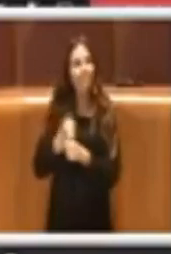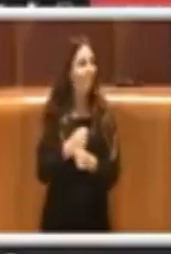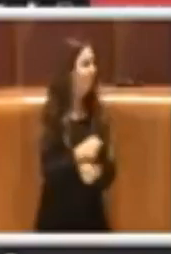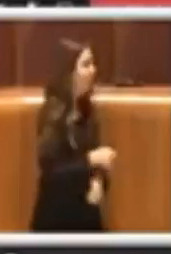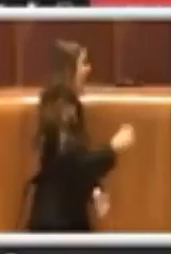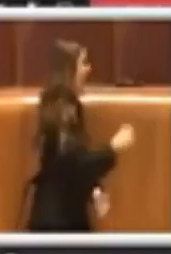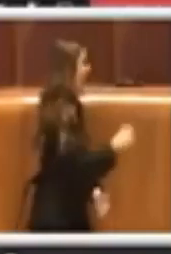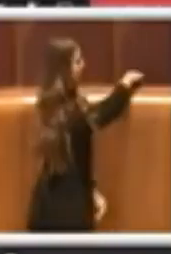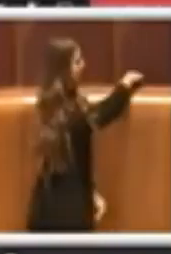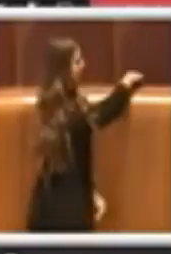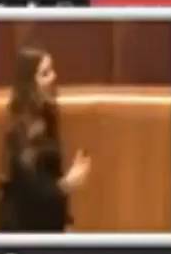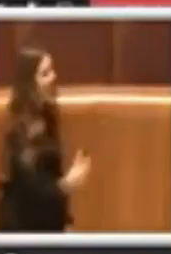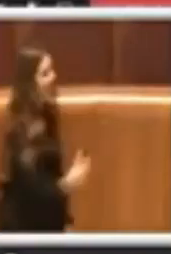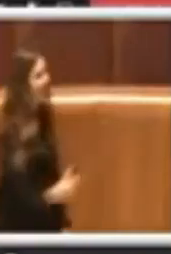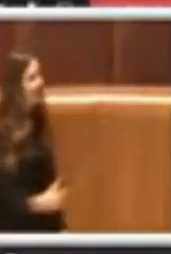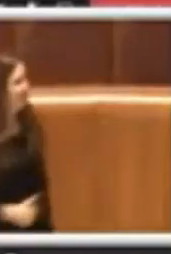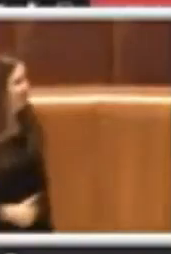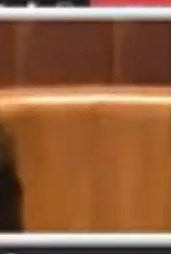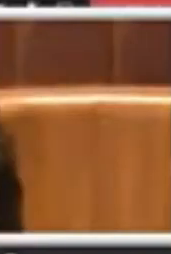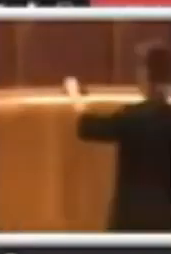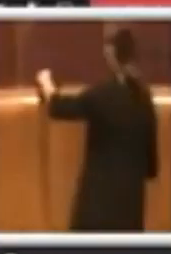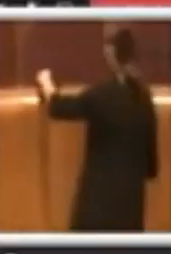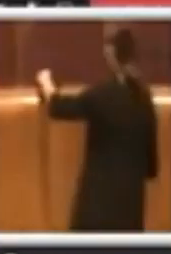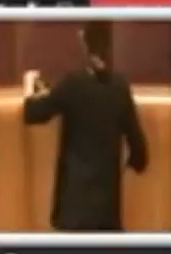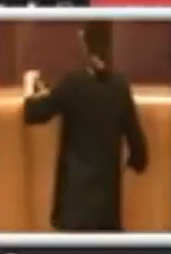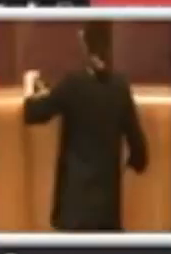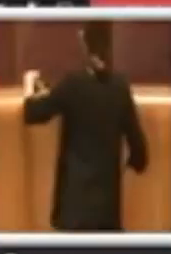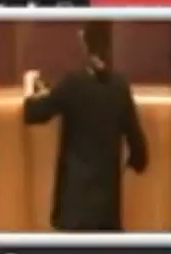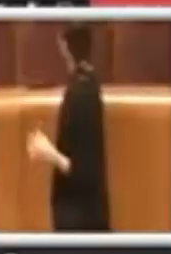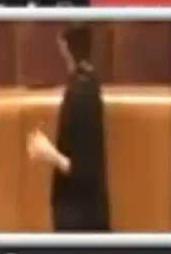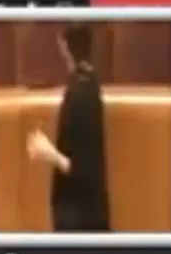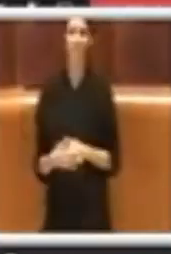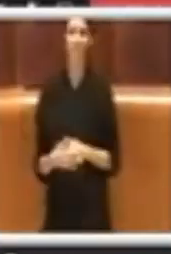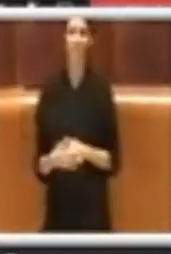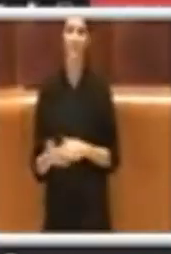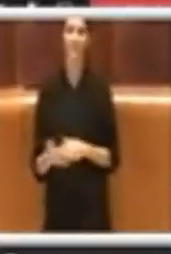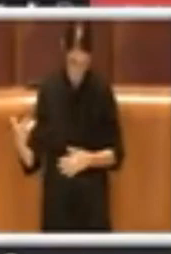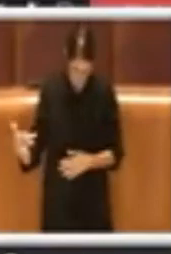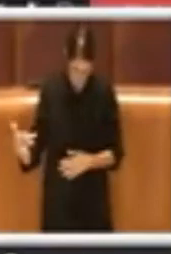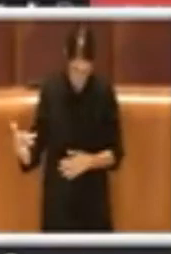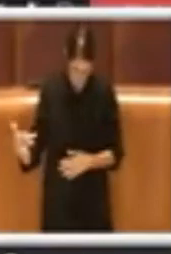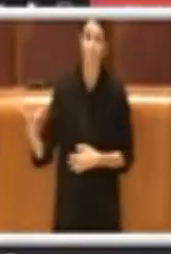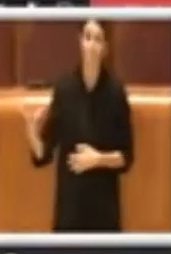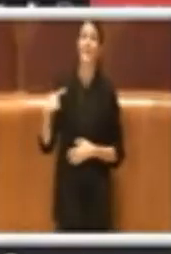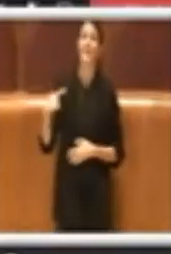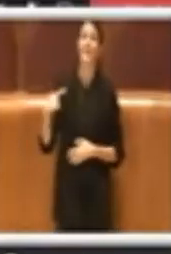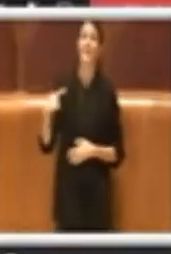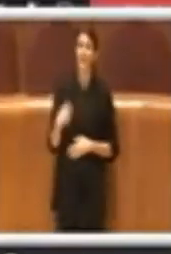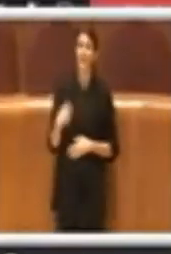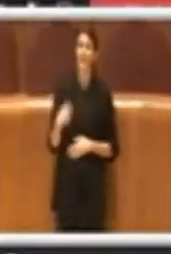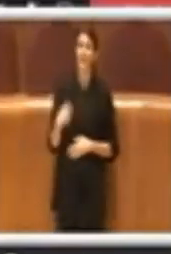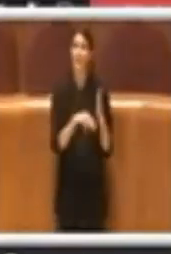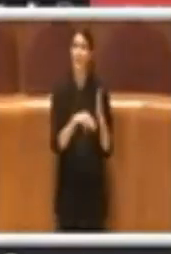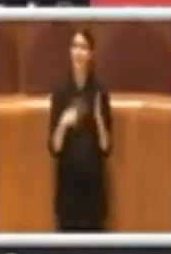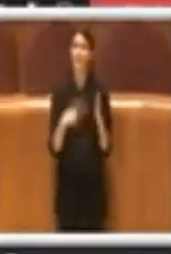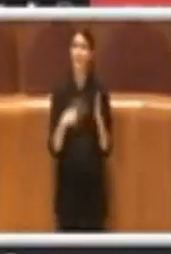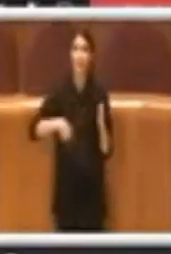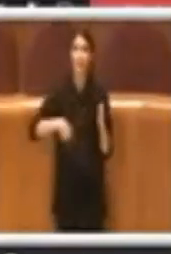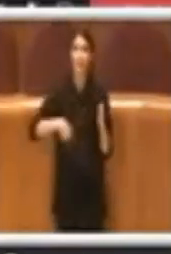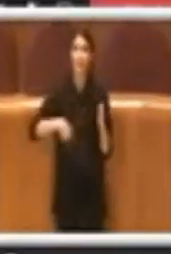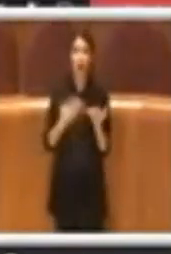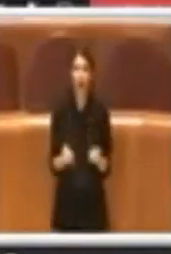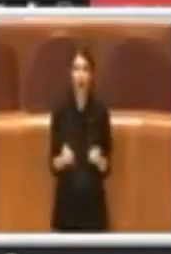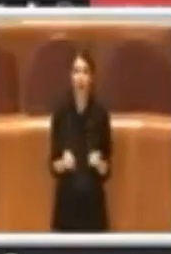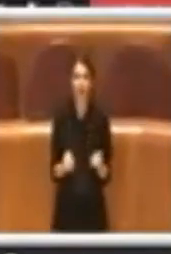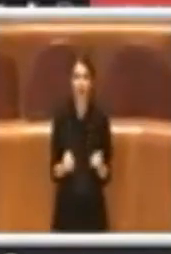La ringrazio Presidente. Questo emendamento da noi non può essere accolto, non perché noi non vogliamo